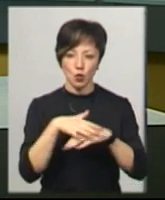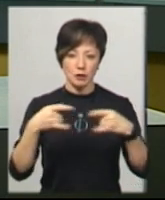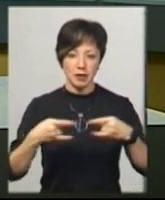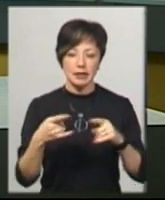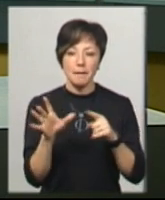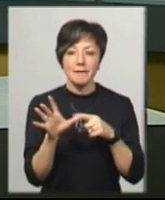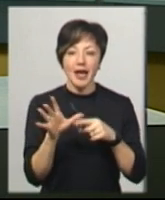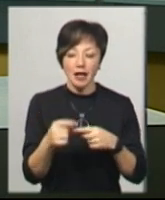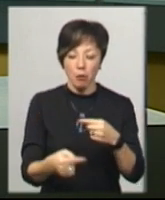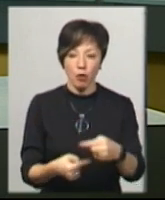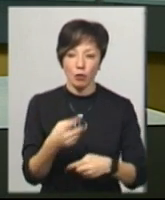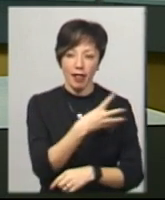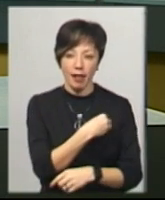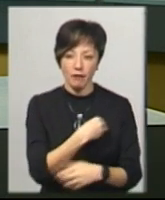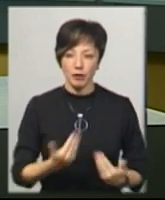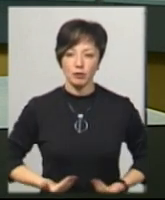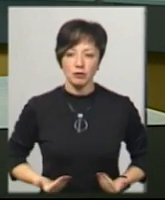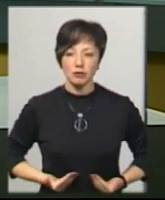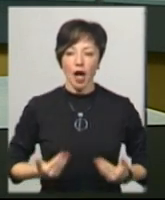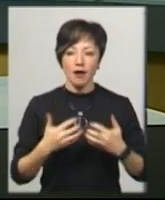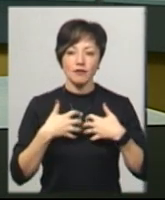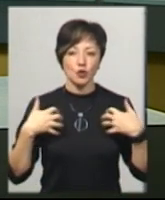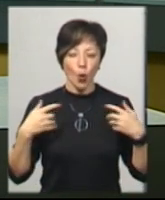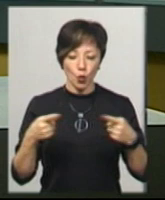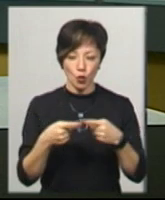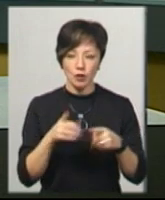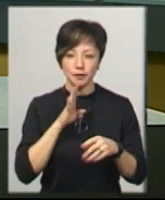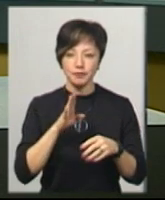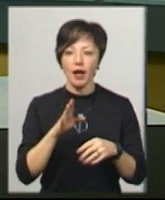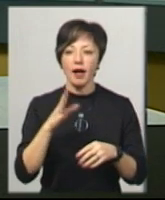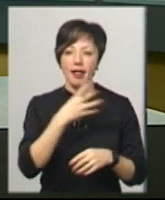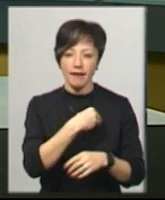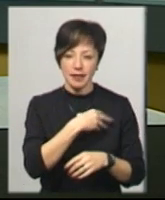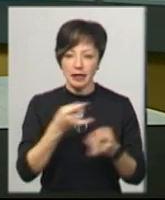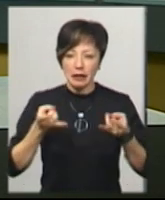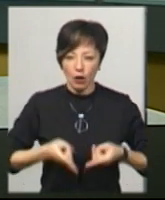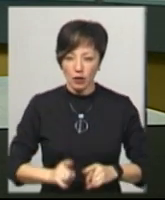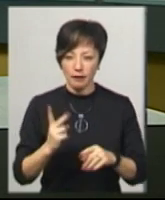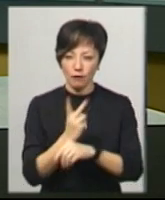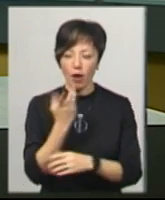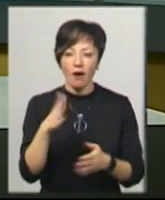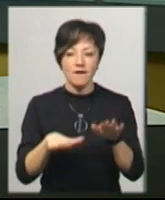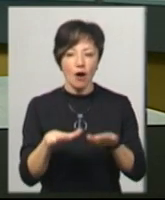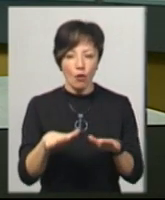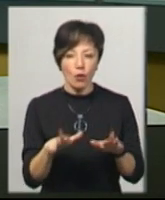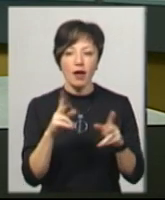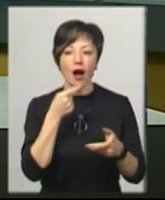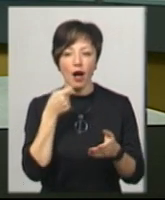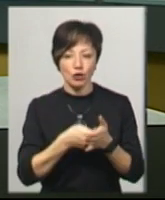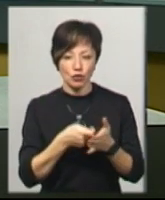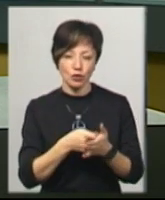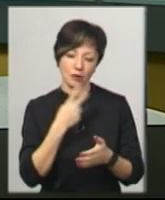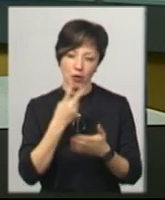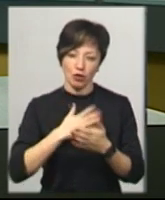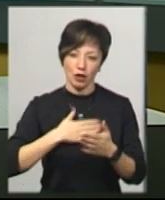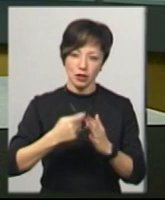'яте потомство левів, які проживають у зуоку точку. Цього року левиця народила вдруге. Яку вагу наразі мають ливенята та як харчуються, бачила